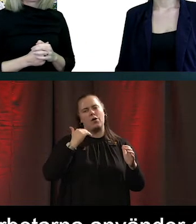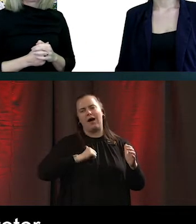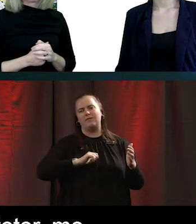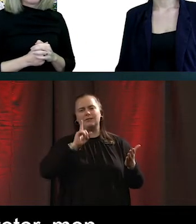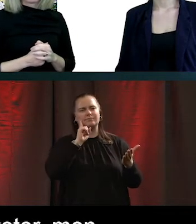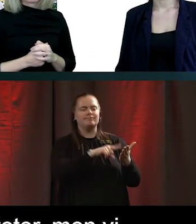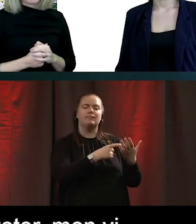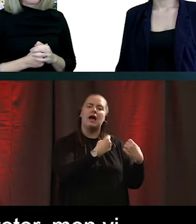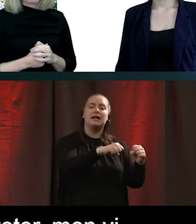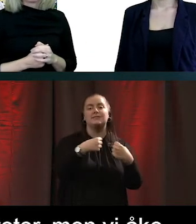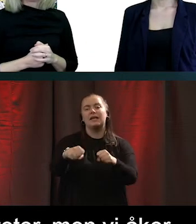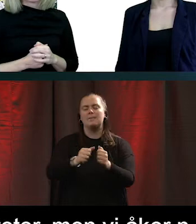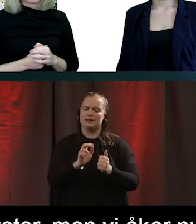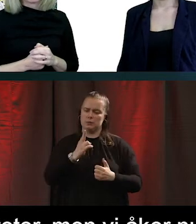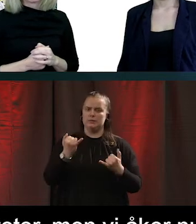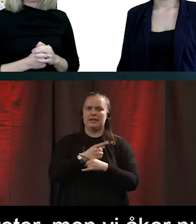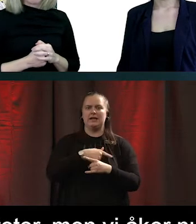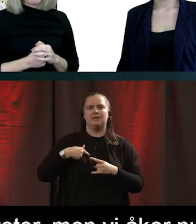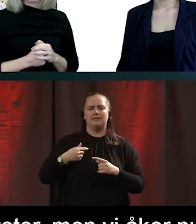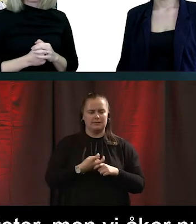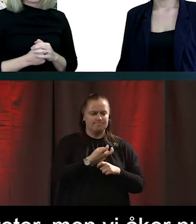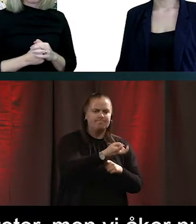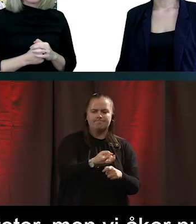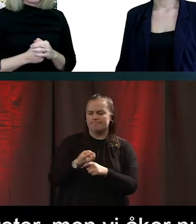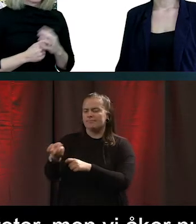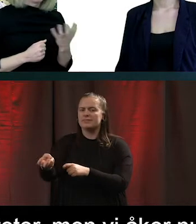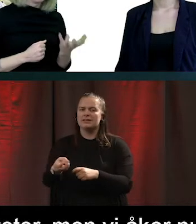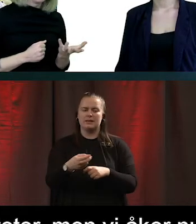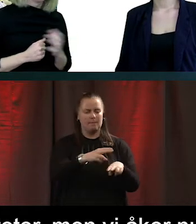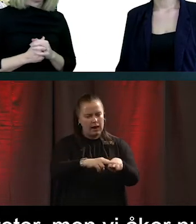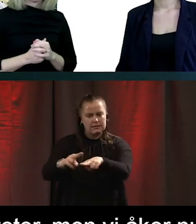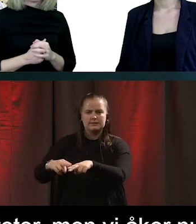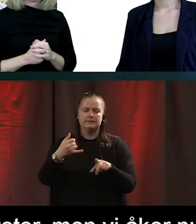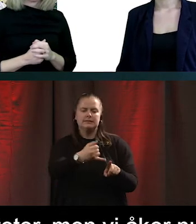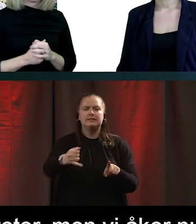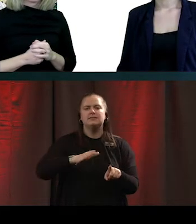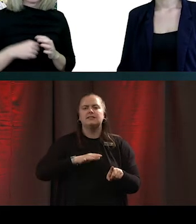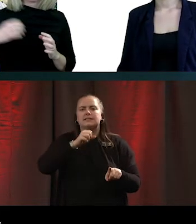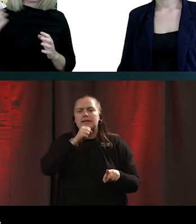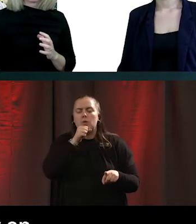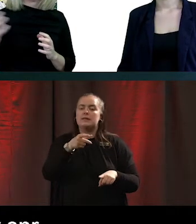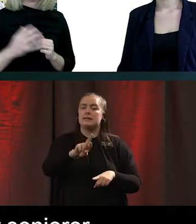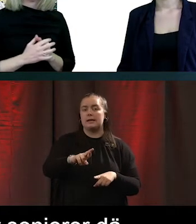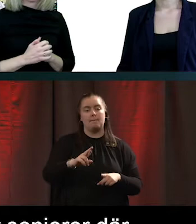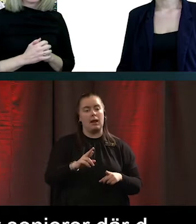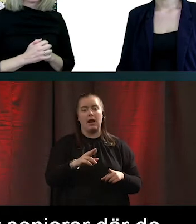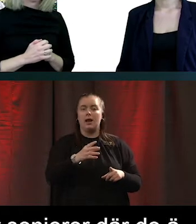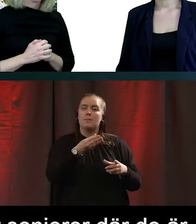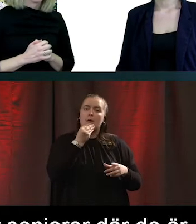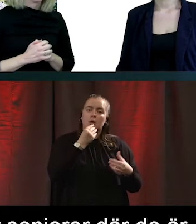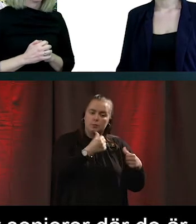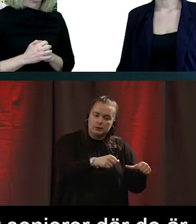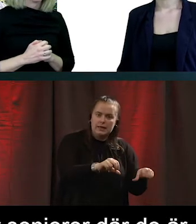strategiska platser i Borås stad. Och möter seniorer där de befinner sig. Det kan vara livsmedelsbutik eller andra platser där vi